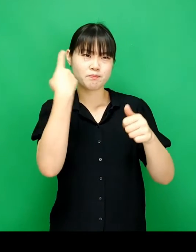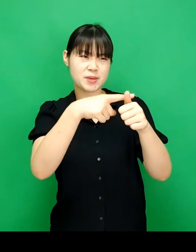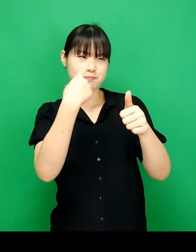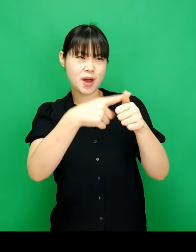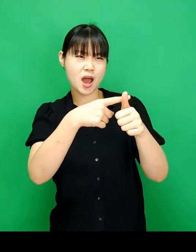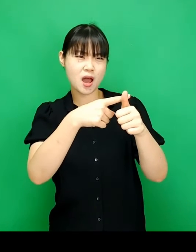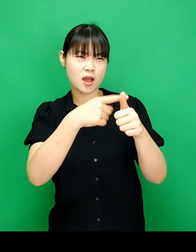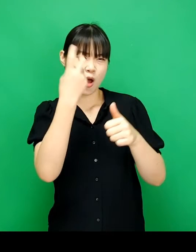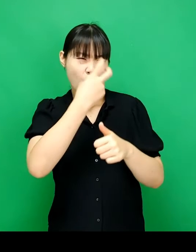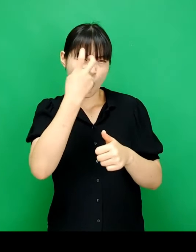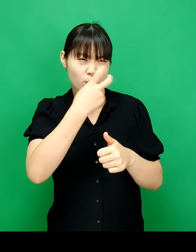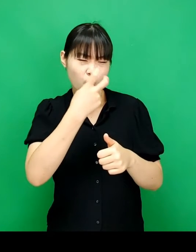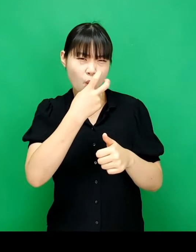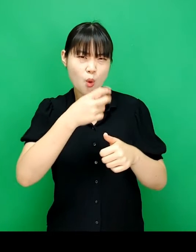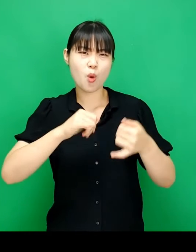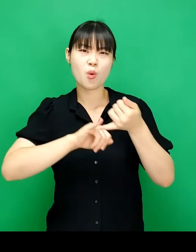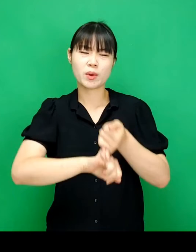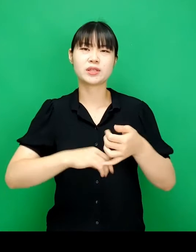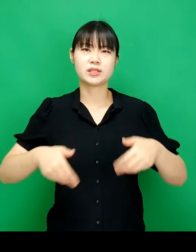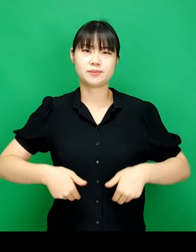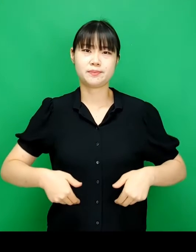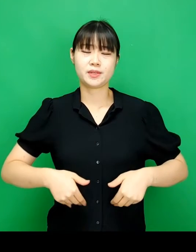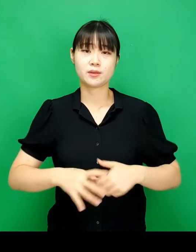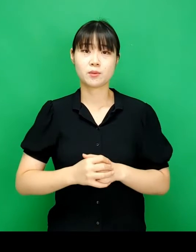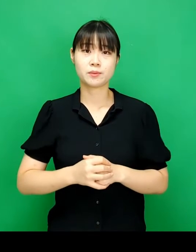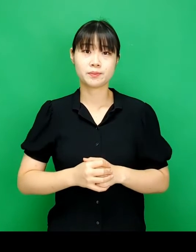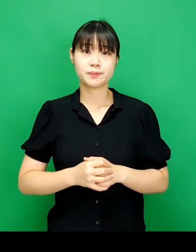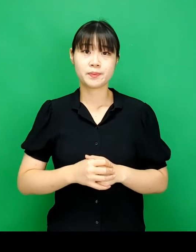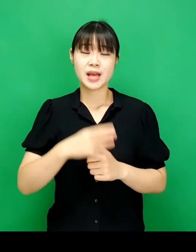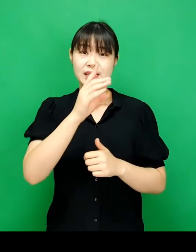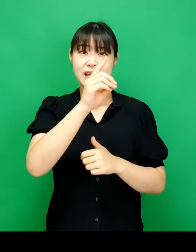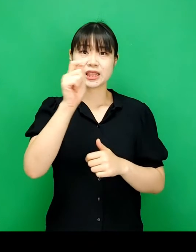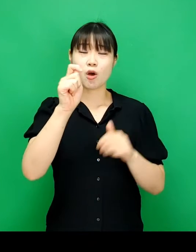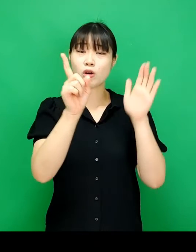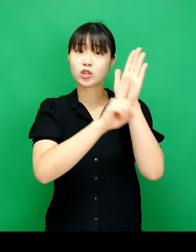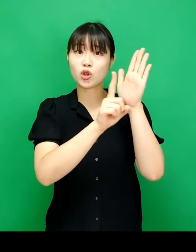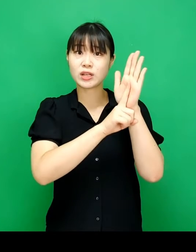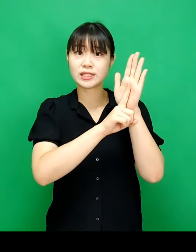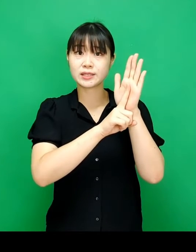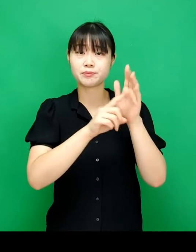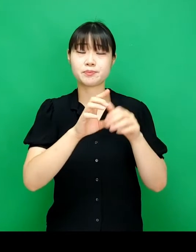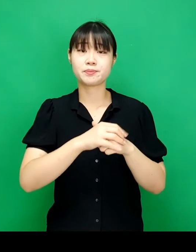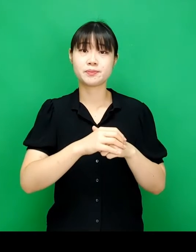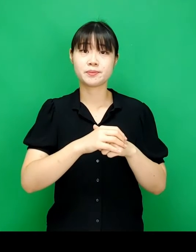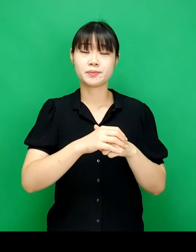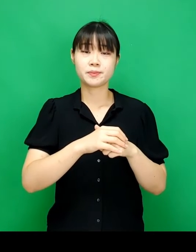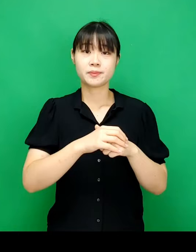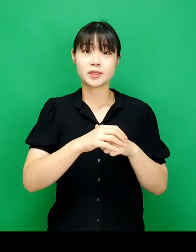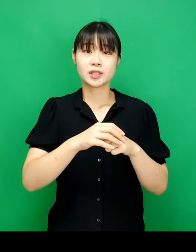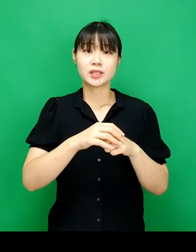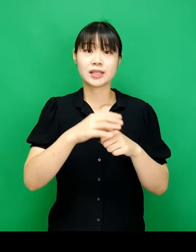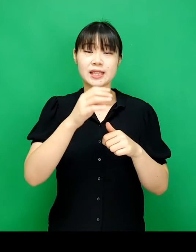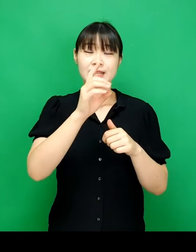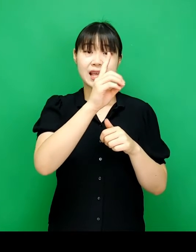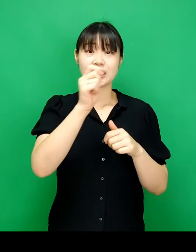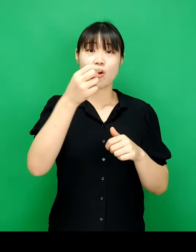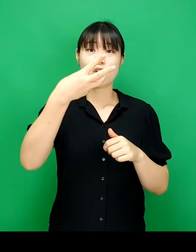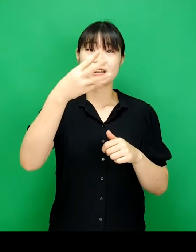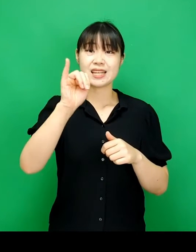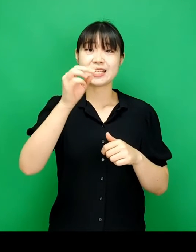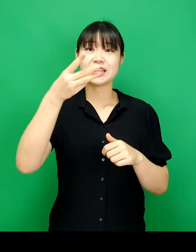데이터를 비판적으로 검토하는 과정이 반드시 필요합니다 데이터 저널리즘 핸드북에서는